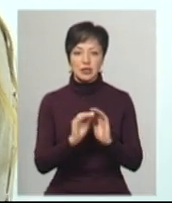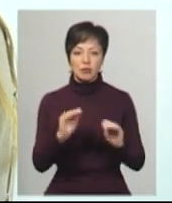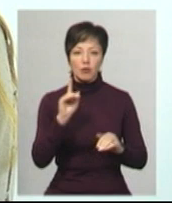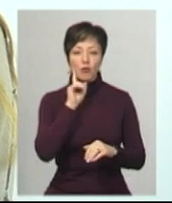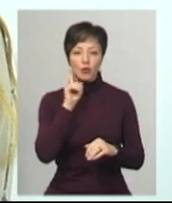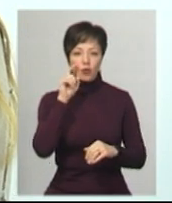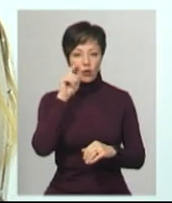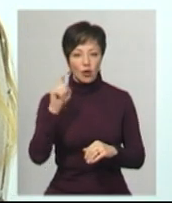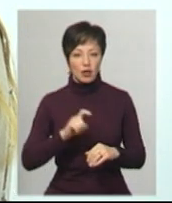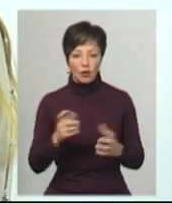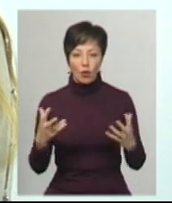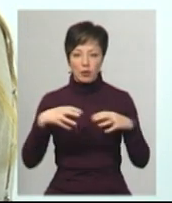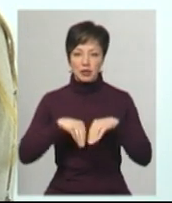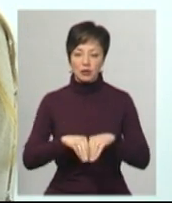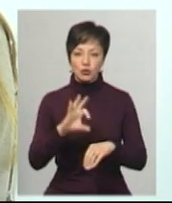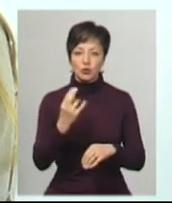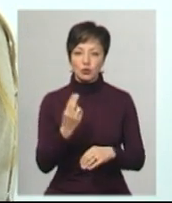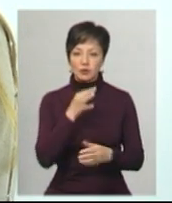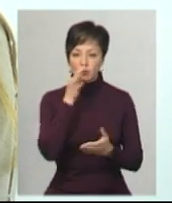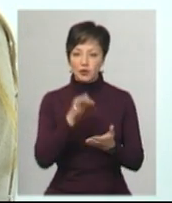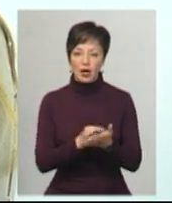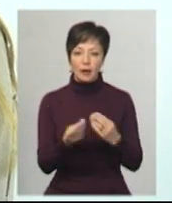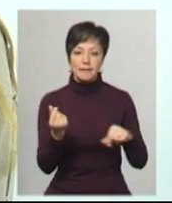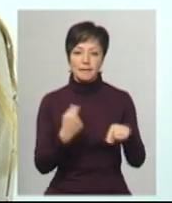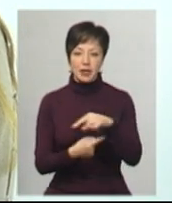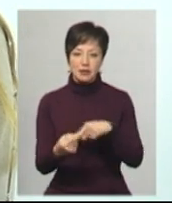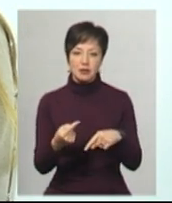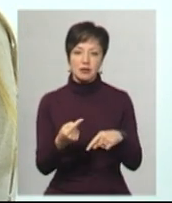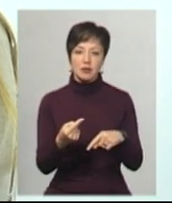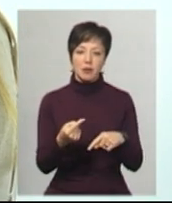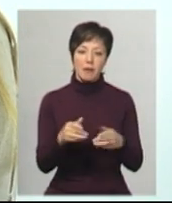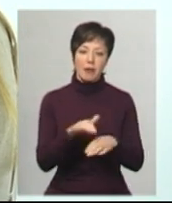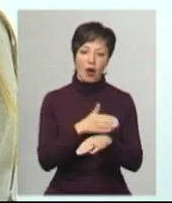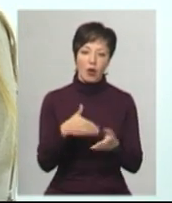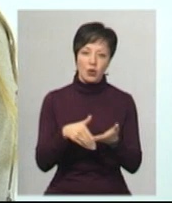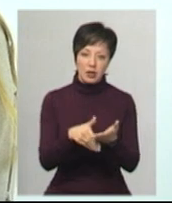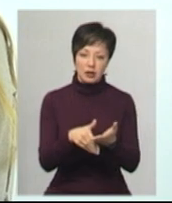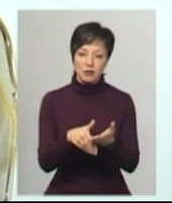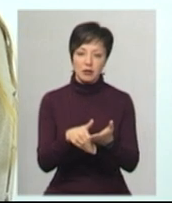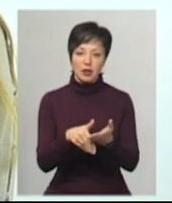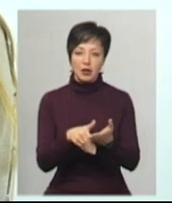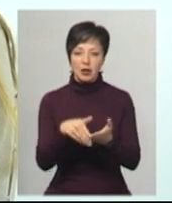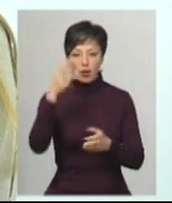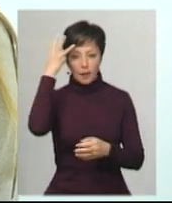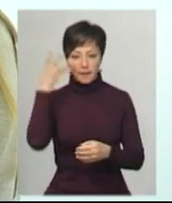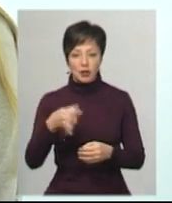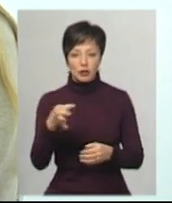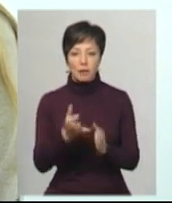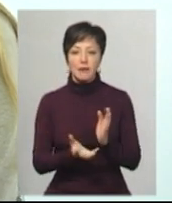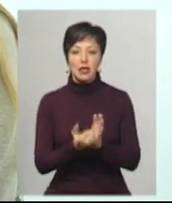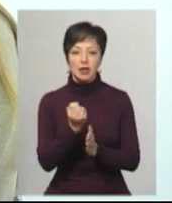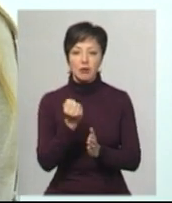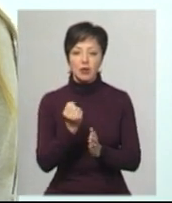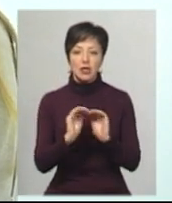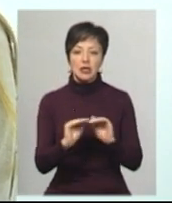молоддю в Україні», об'єднавшись з соціально-відповідальним бізнесом, підприємцями та благодійниками Хмельниччини, підтримує